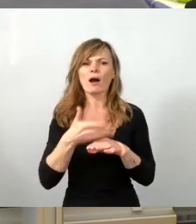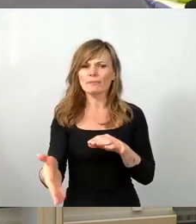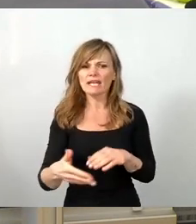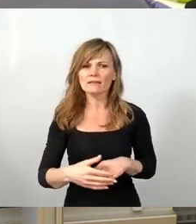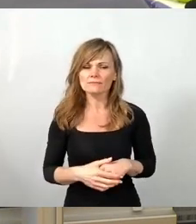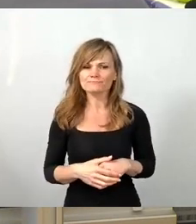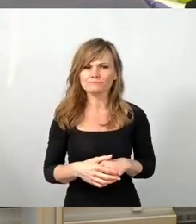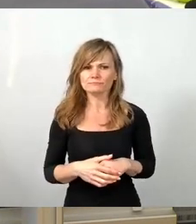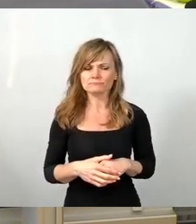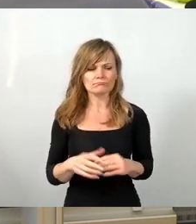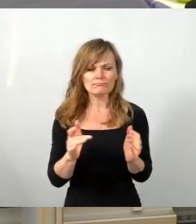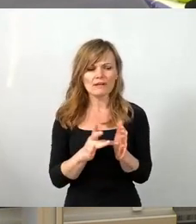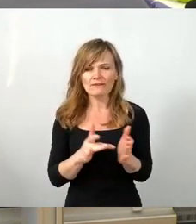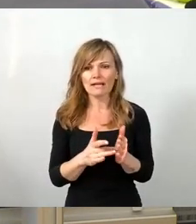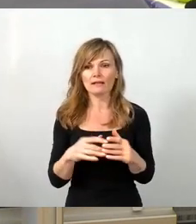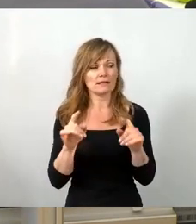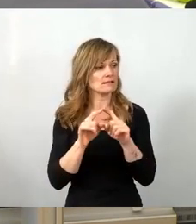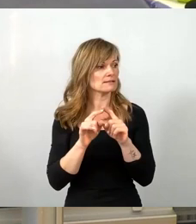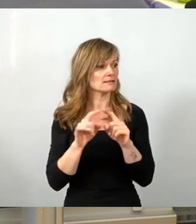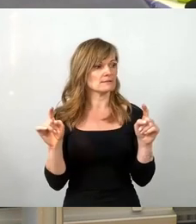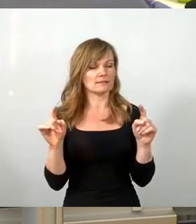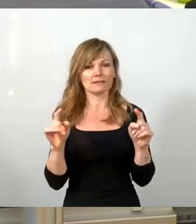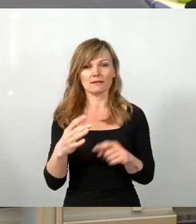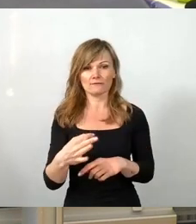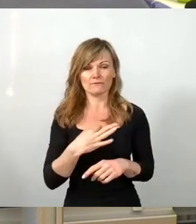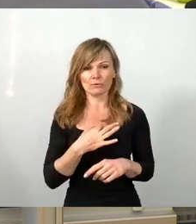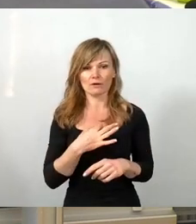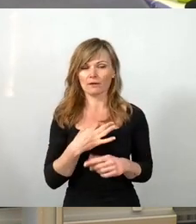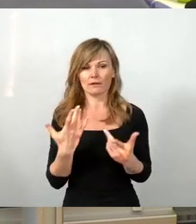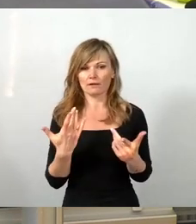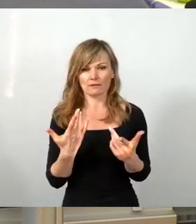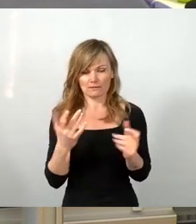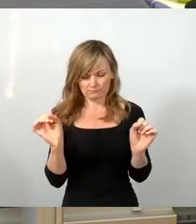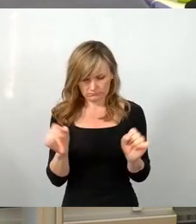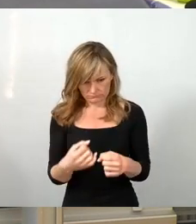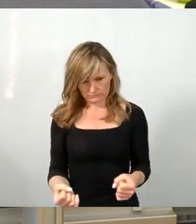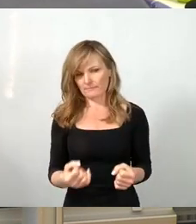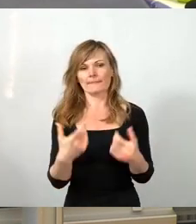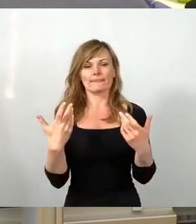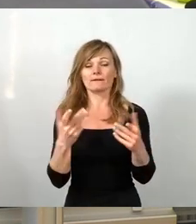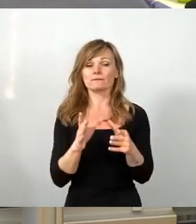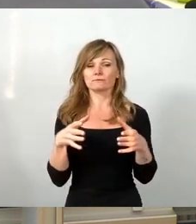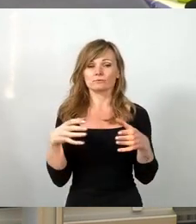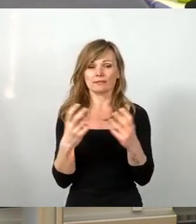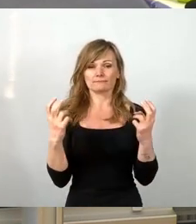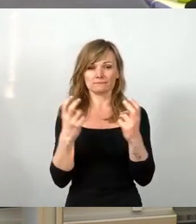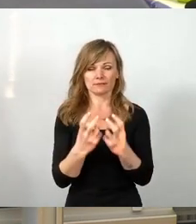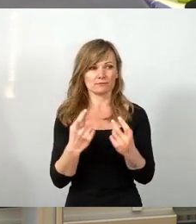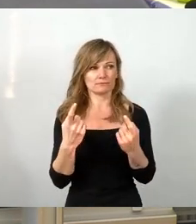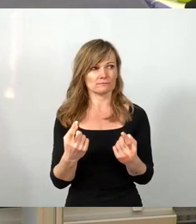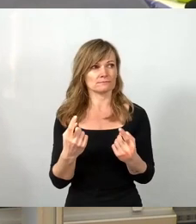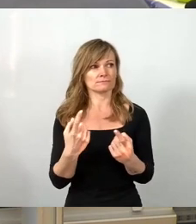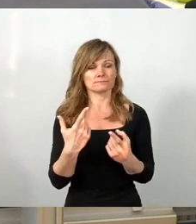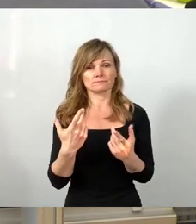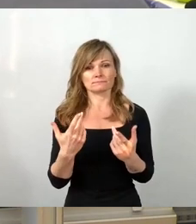weil das Thema für uns so nicht darstellbar ist. Es ist die Zusammensetzung des Gremiums, es